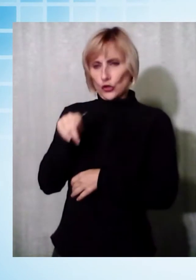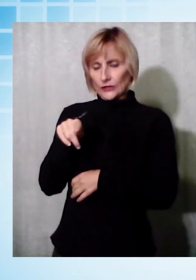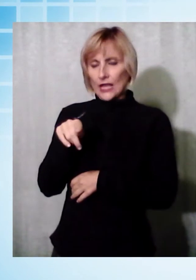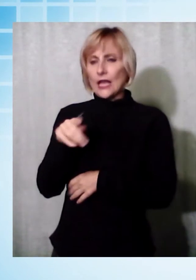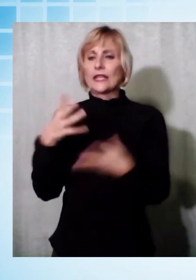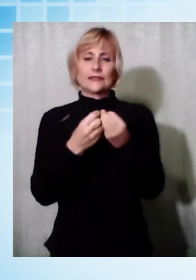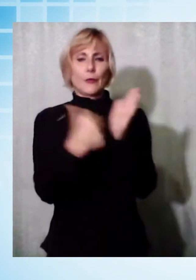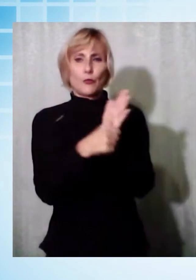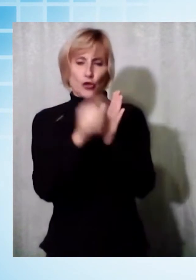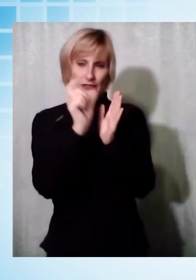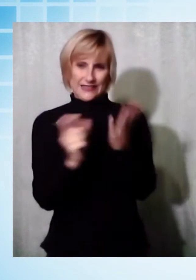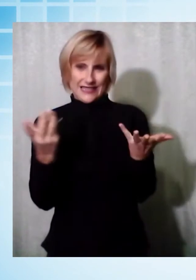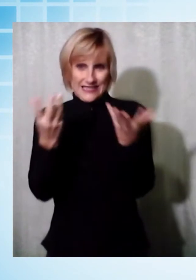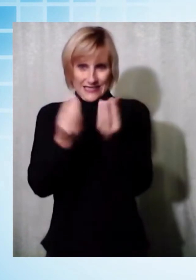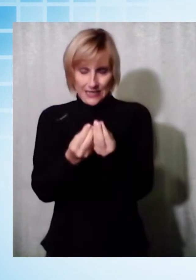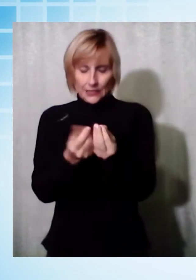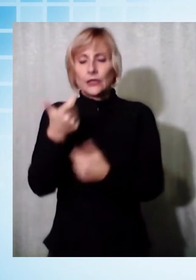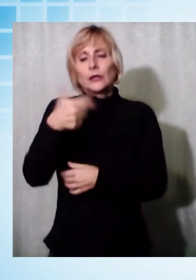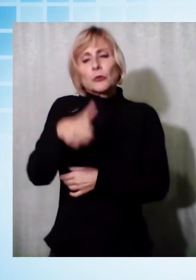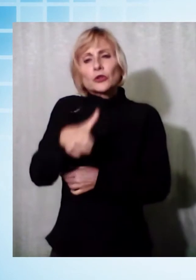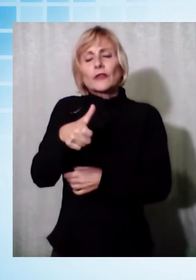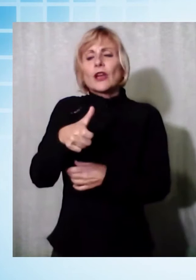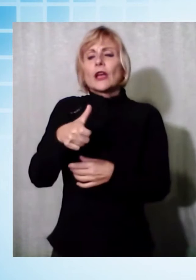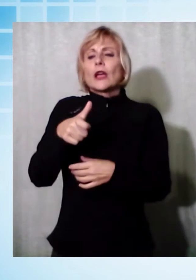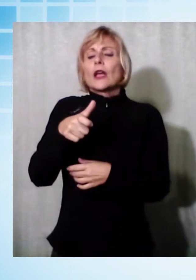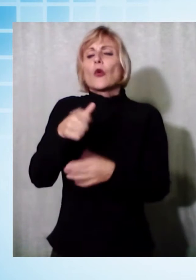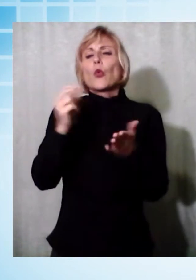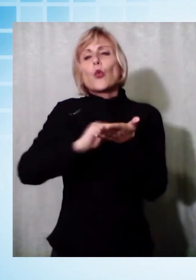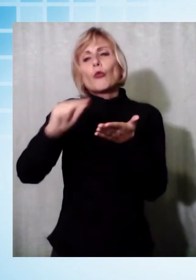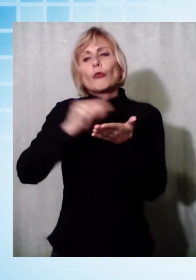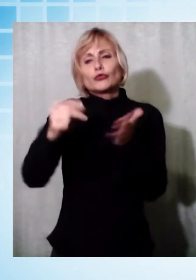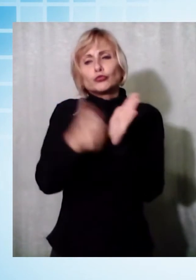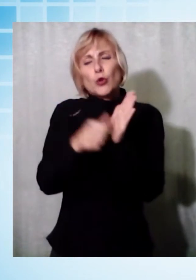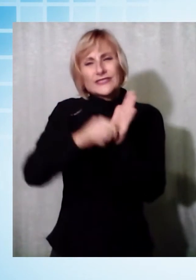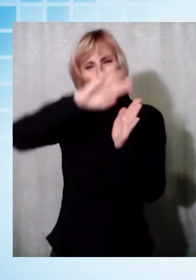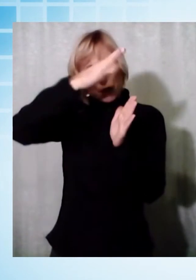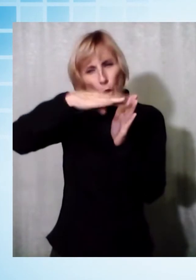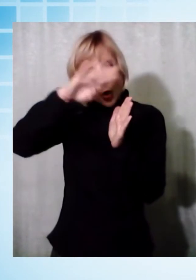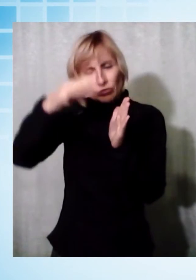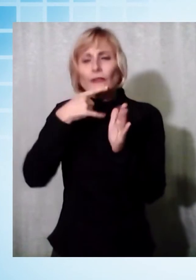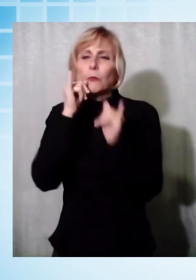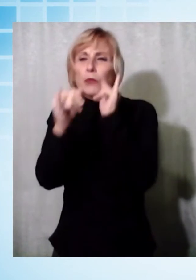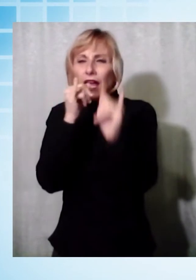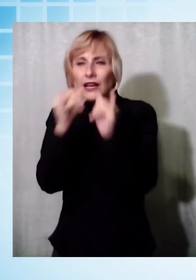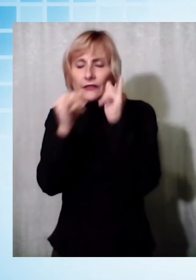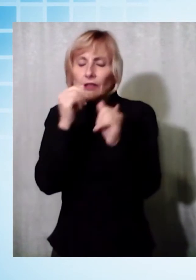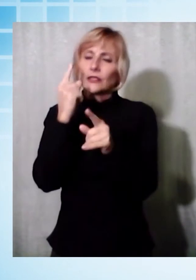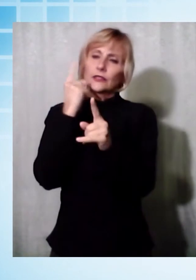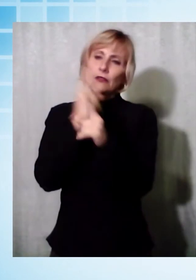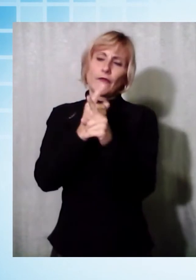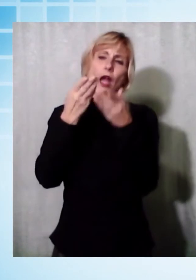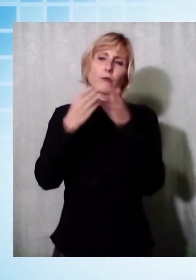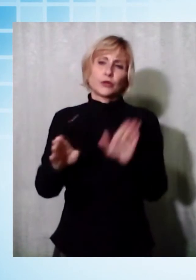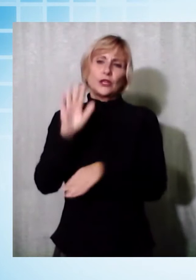uffici postali delle zone montane e periferici possano aprire tutti i giorni. Stamani,